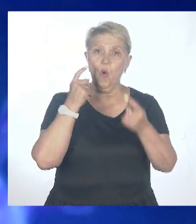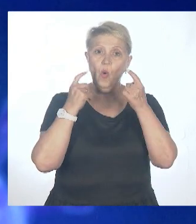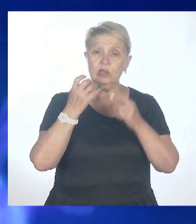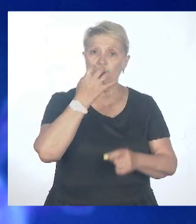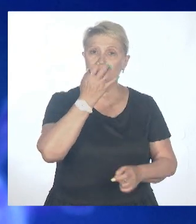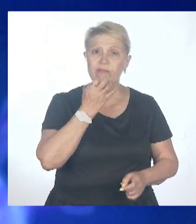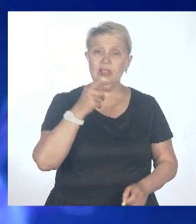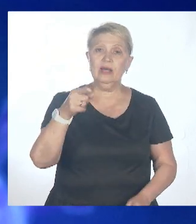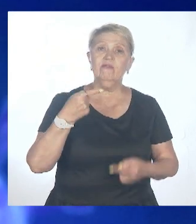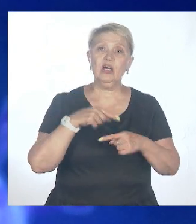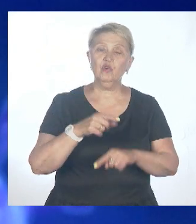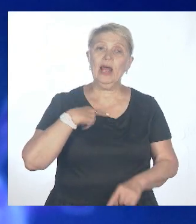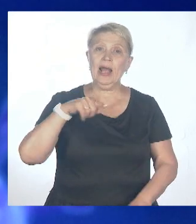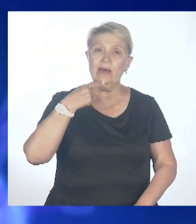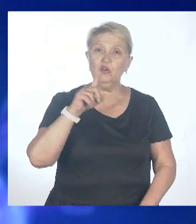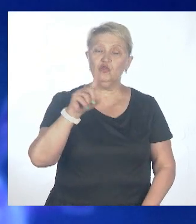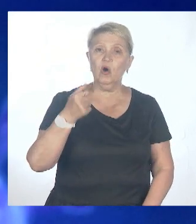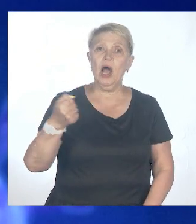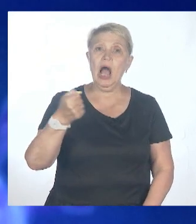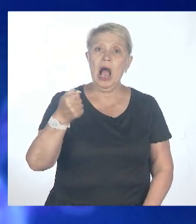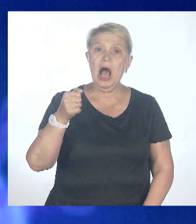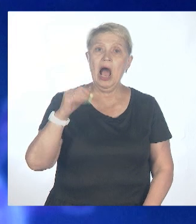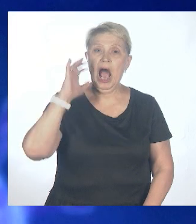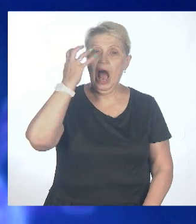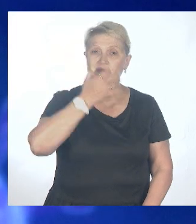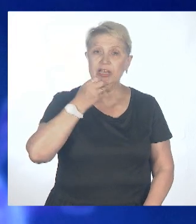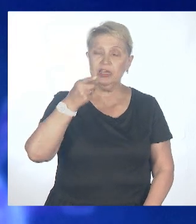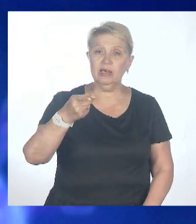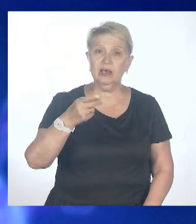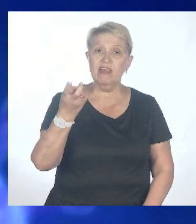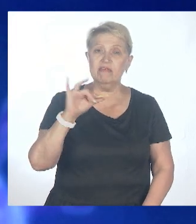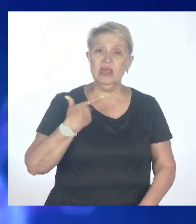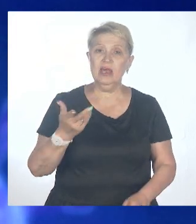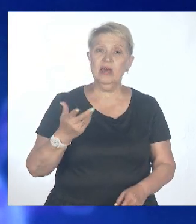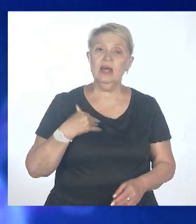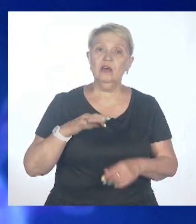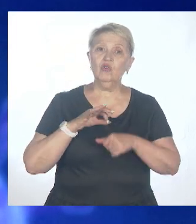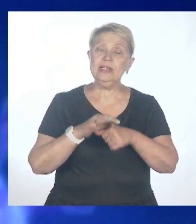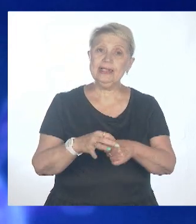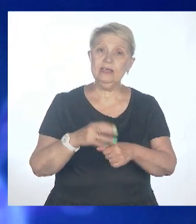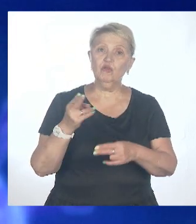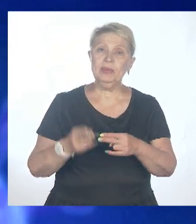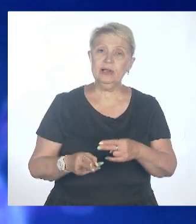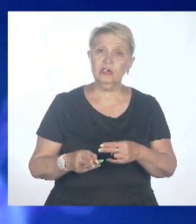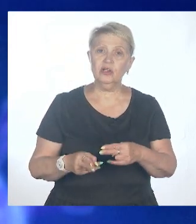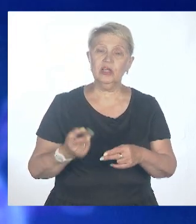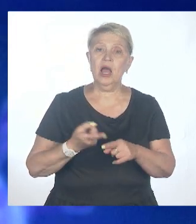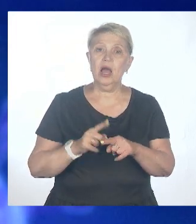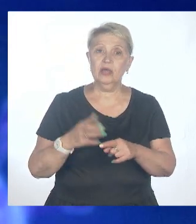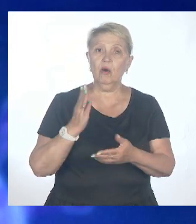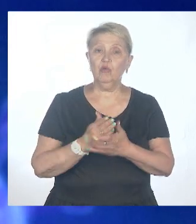что в Африке, в эндемичных районах, не следует прекращать вакцинацию. Иначе это чревато